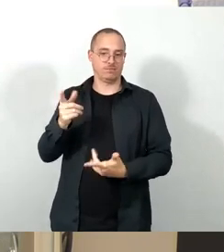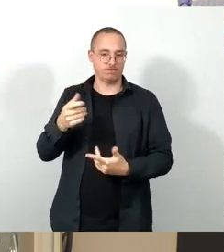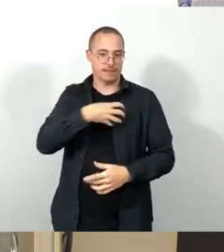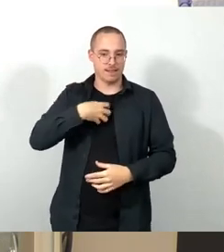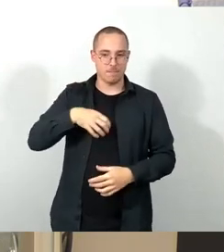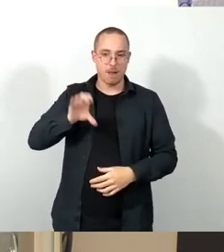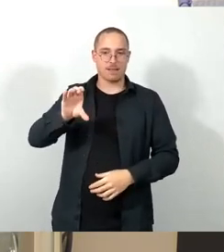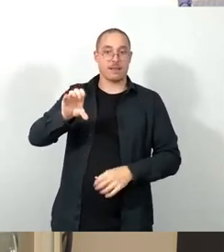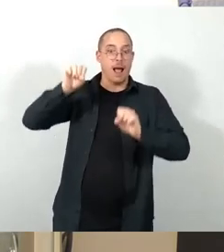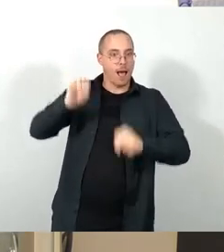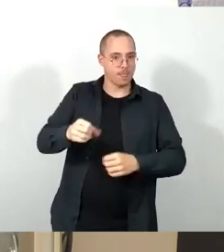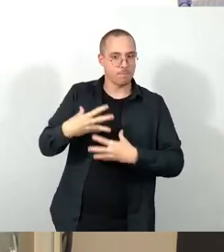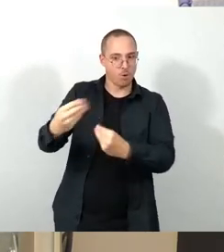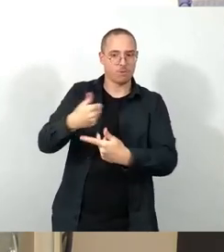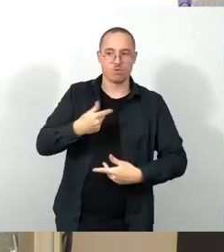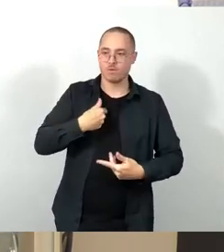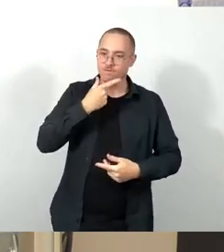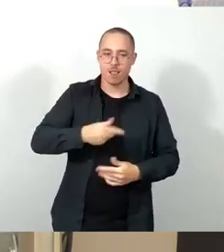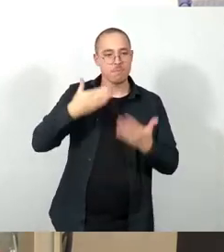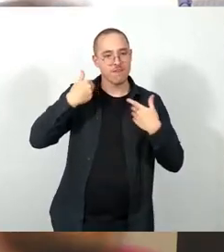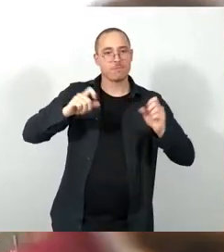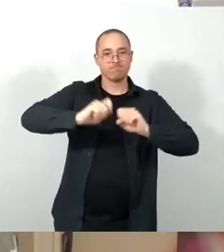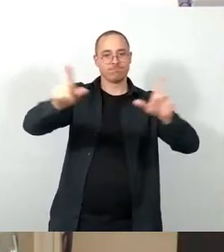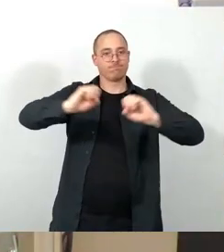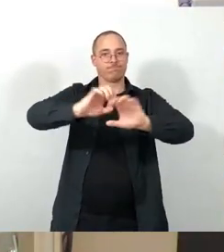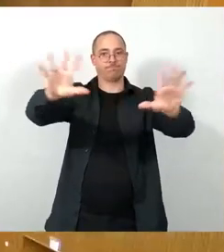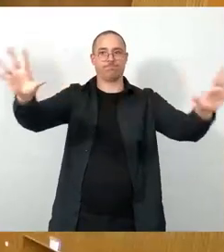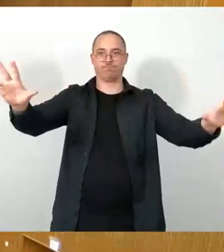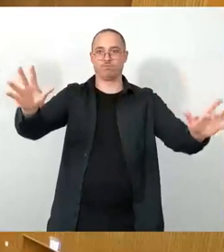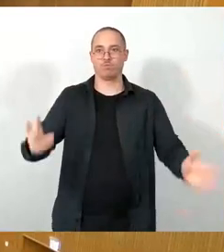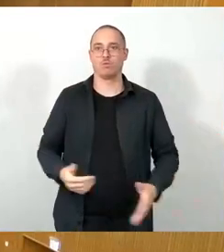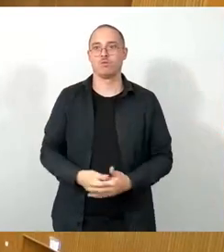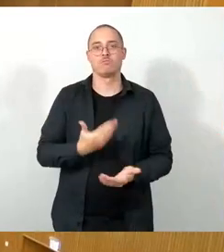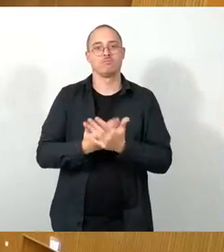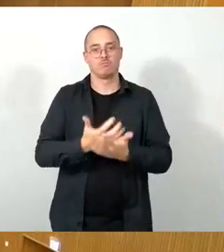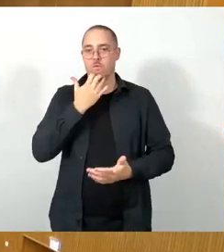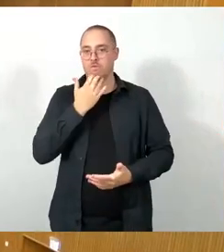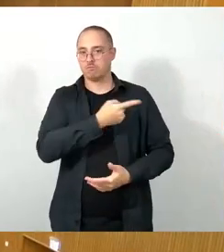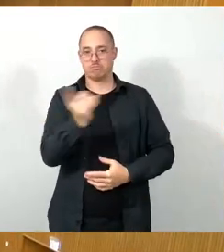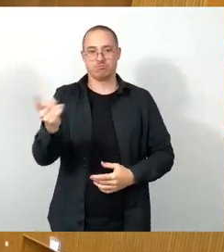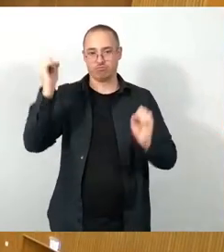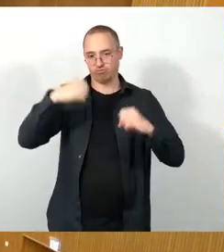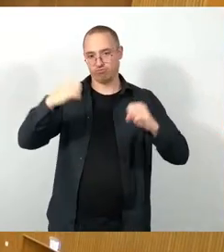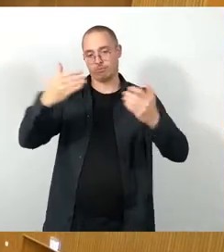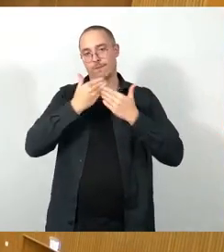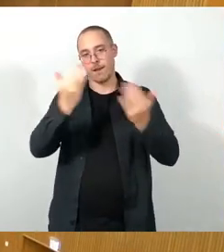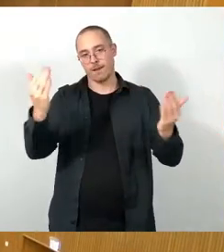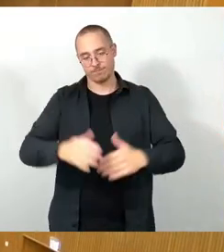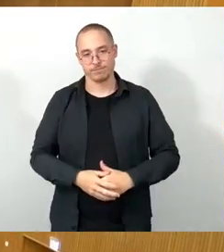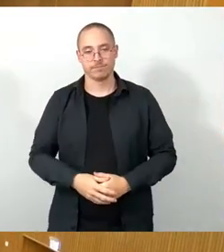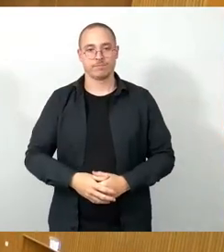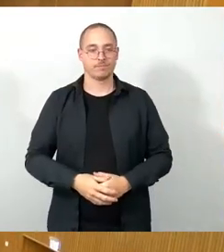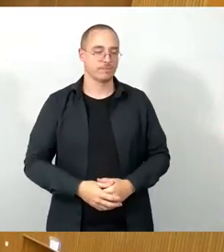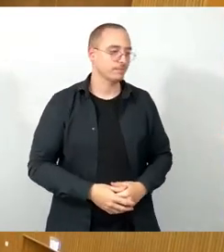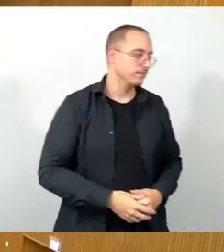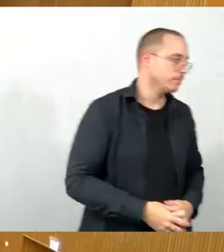mich sehr über eine breite Zustimmung heute hier freuen. Vielen Dank. Okay, dann machen wir mit der Fraktionsrunde los. CDU-Fraktion,